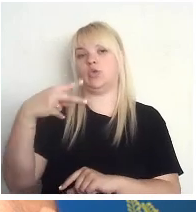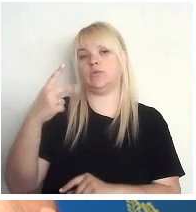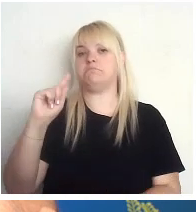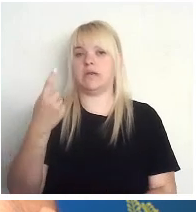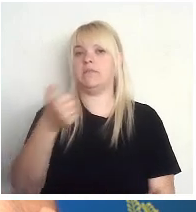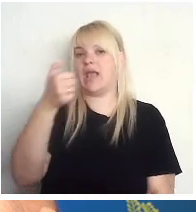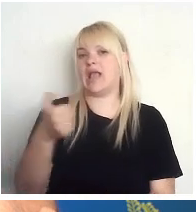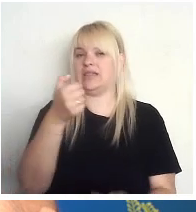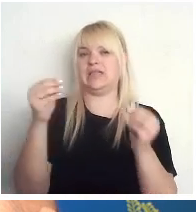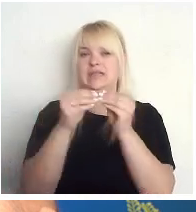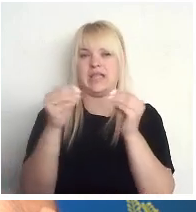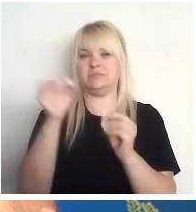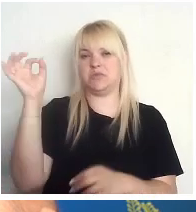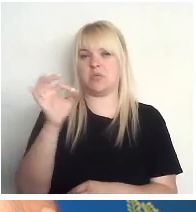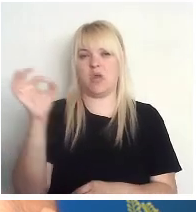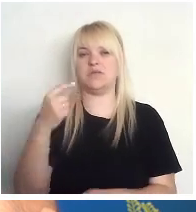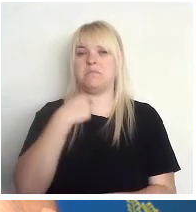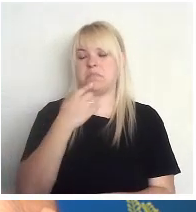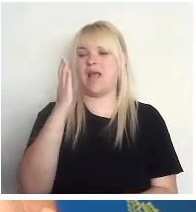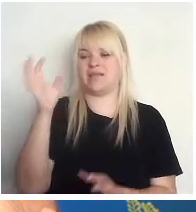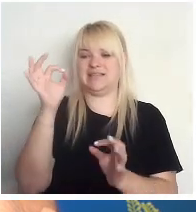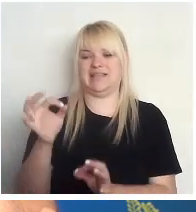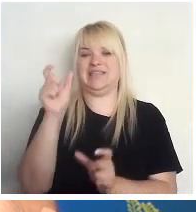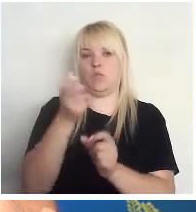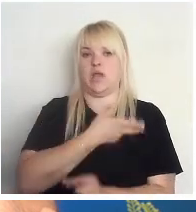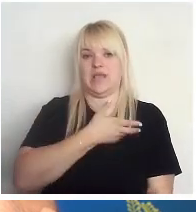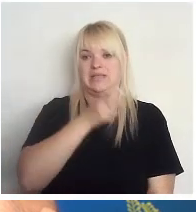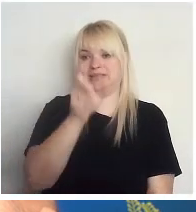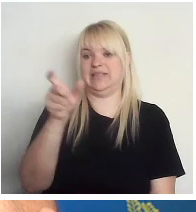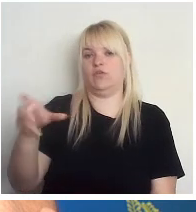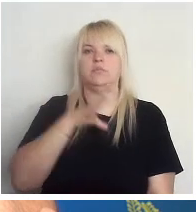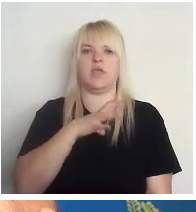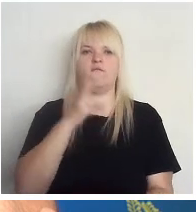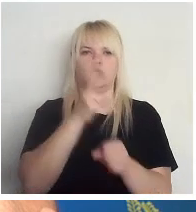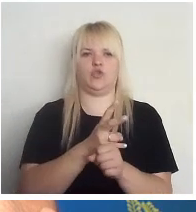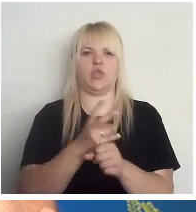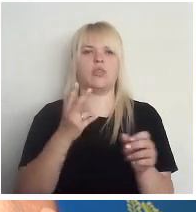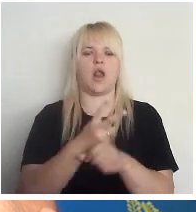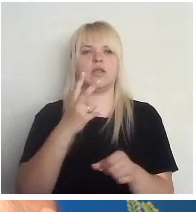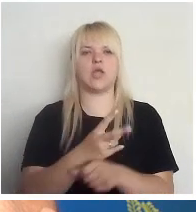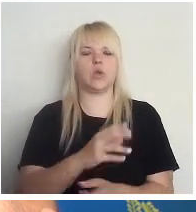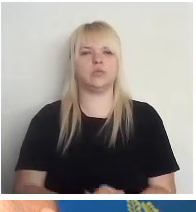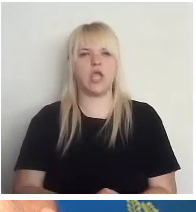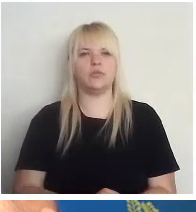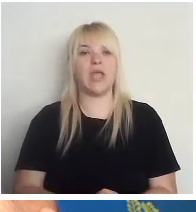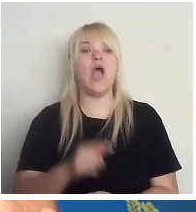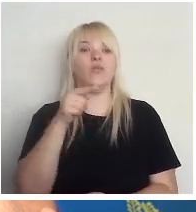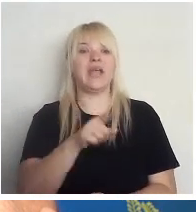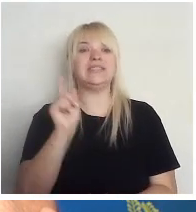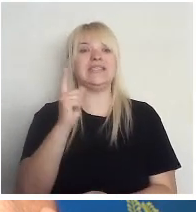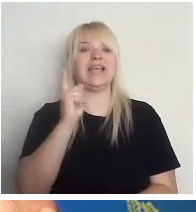10% balstiesīgo iedzīvotāju bija ar funkcionāliem traucējumiem. Un tas ir tikai tie tie